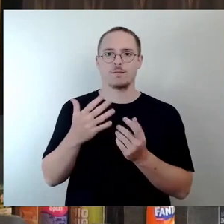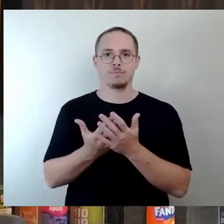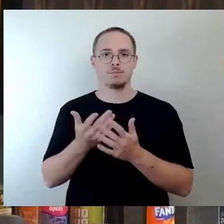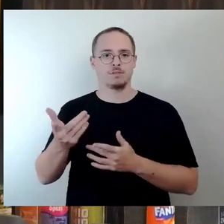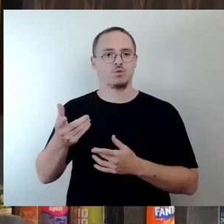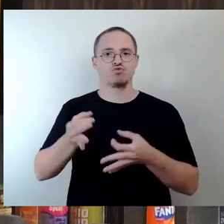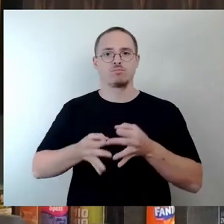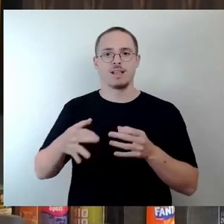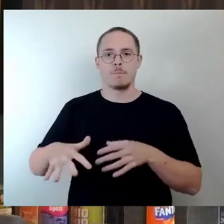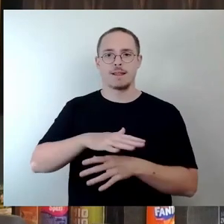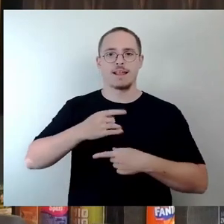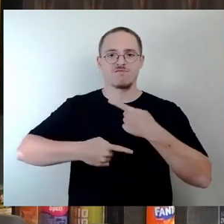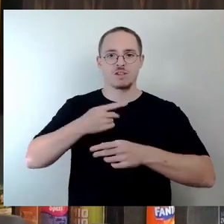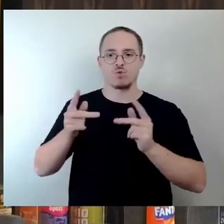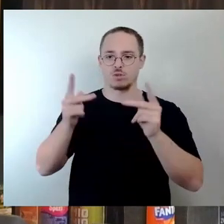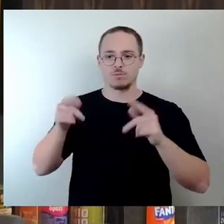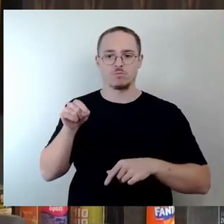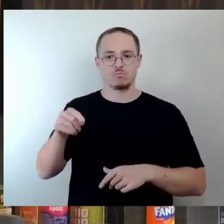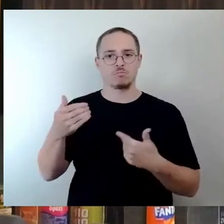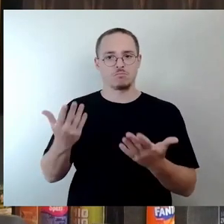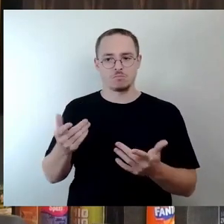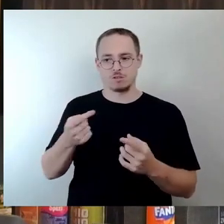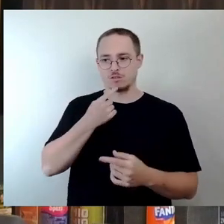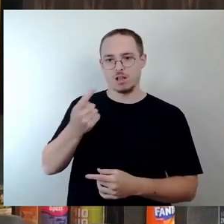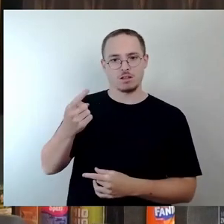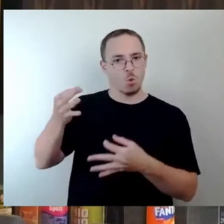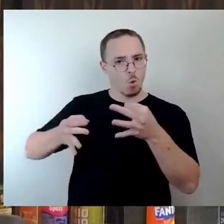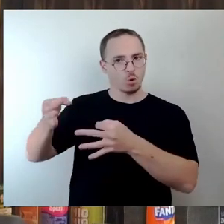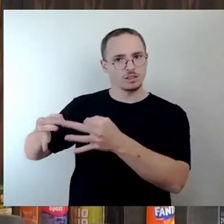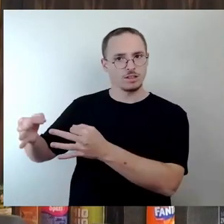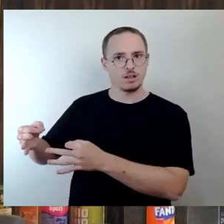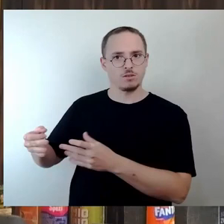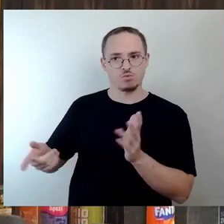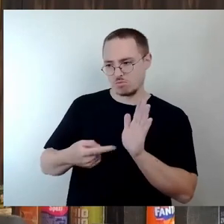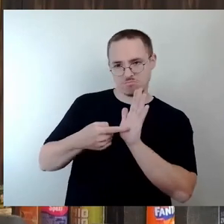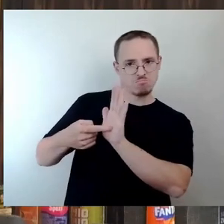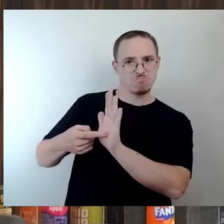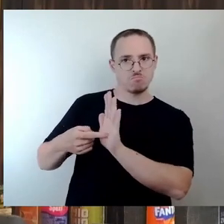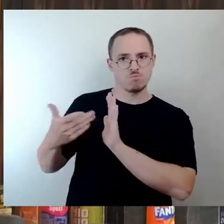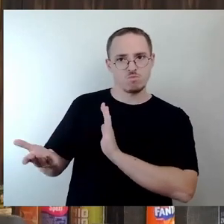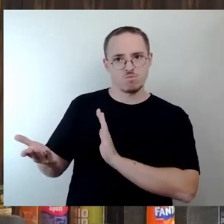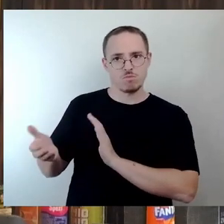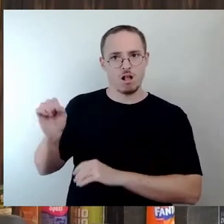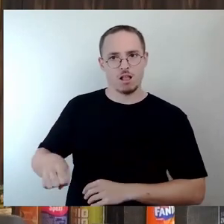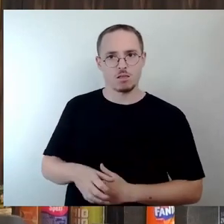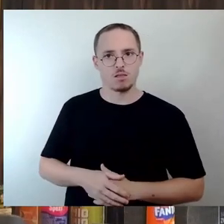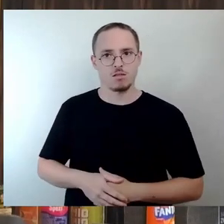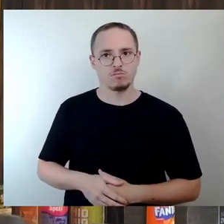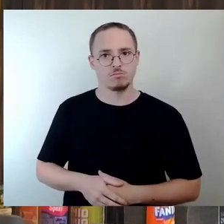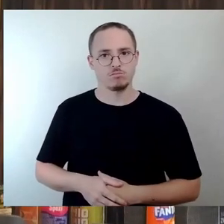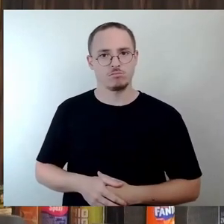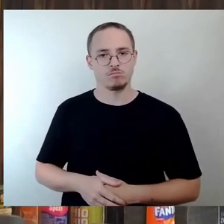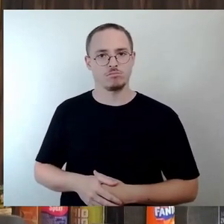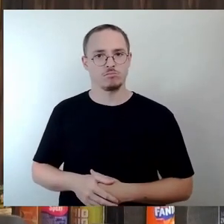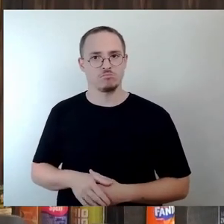Orte dargestellt, wo es eine deutliche Unterdeckung gab? Das war im damaligen Stadtratsbeschluss ja auch genannt worden, dass die vordergründig eben auch bei dort die